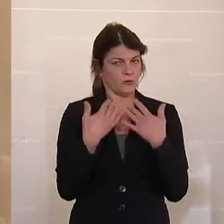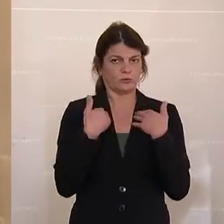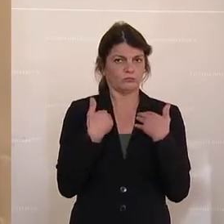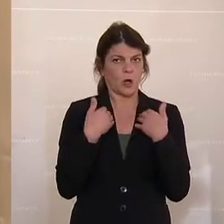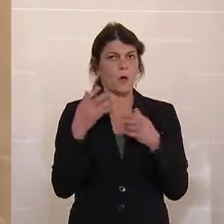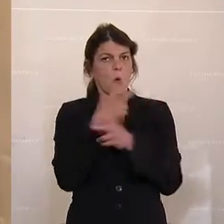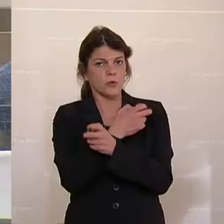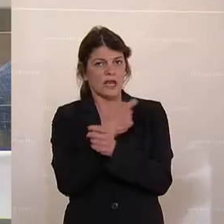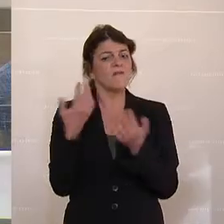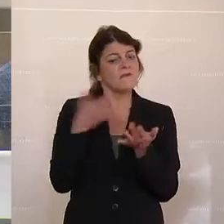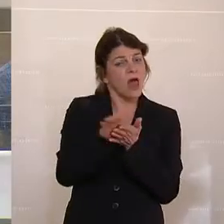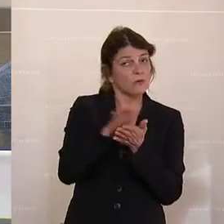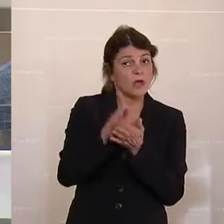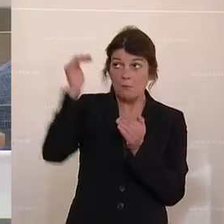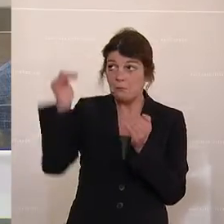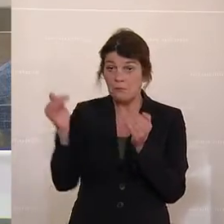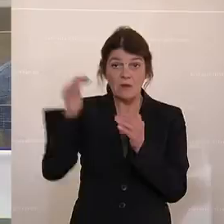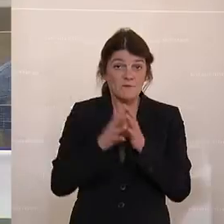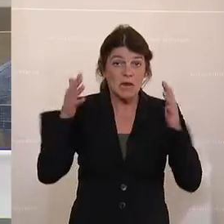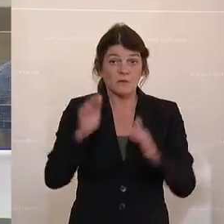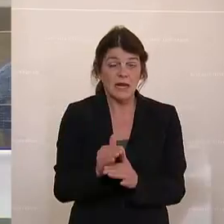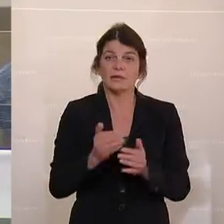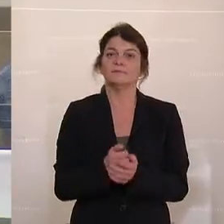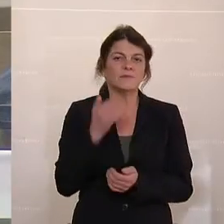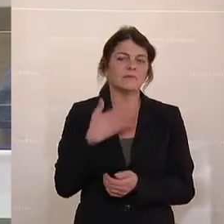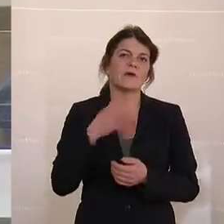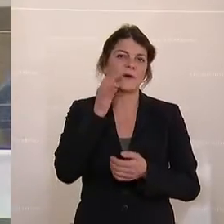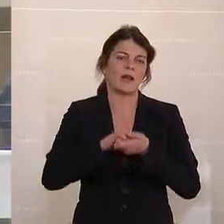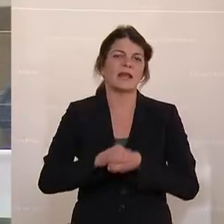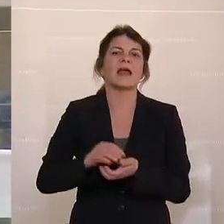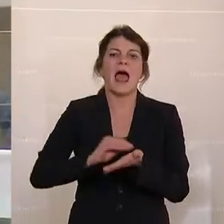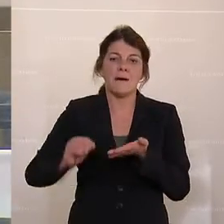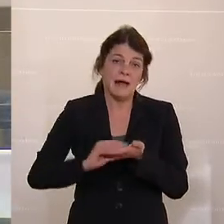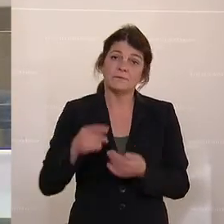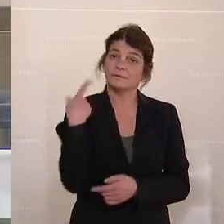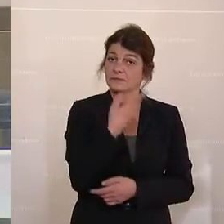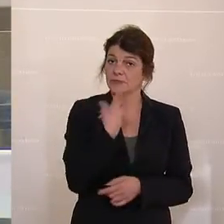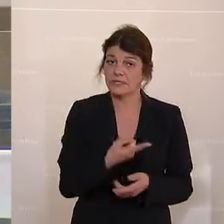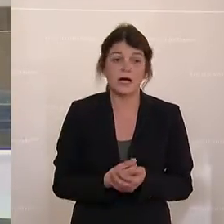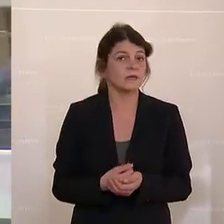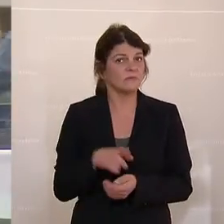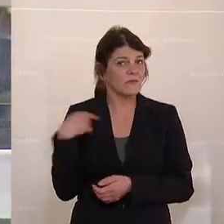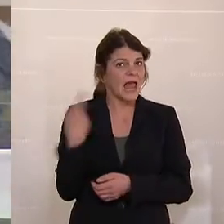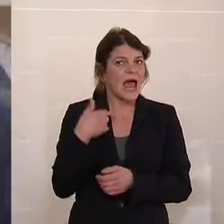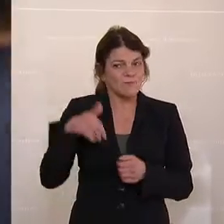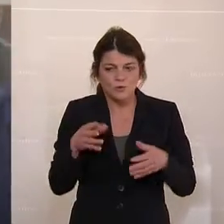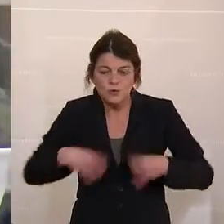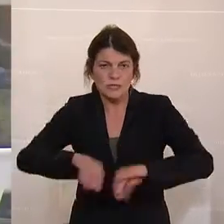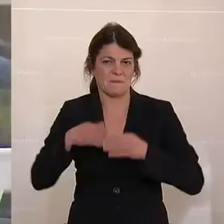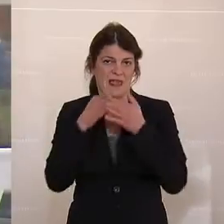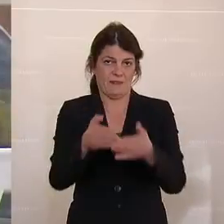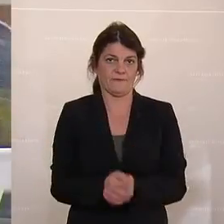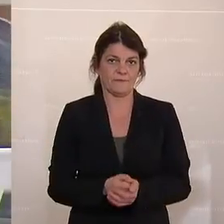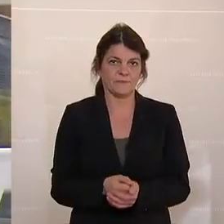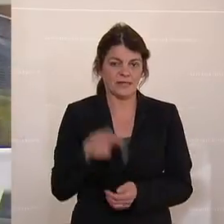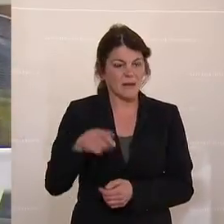wo Österreich bei den Ausgaben steht. Und liebe Frau Kollegin Hamann, Sie haben gesagt, dass wir alle zusammen helfen müssen in